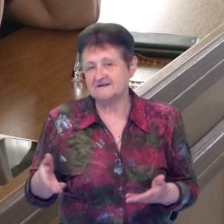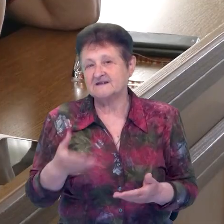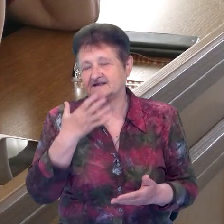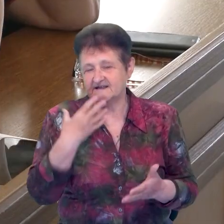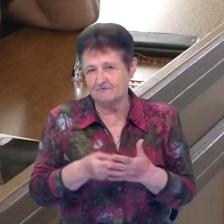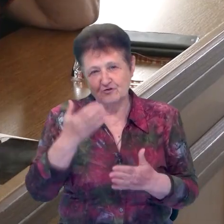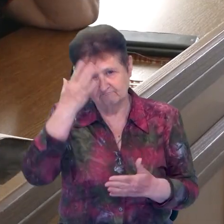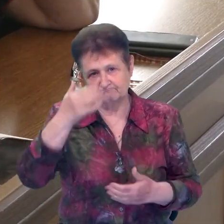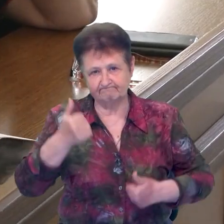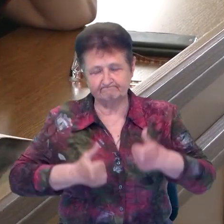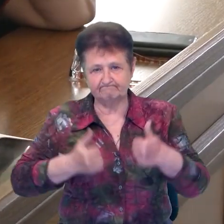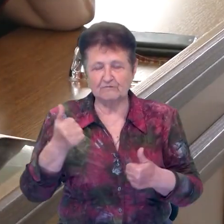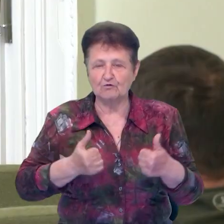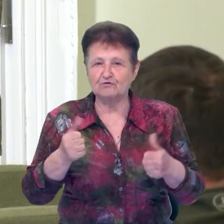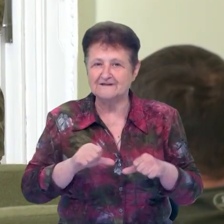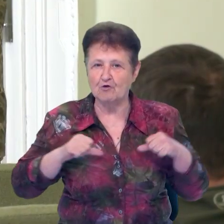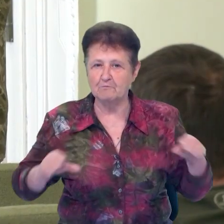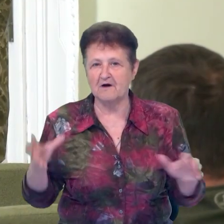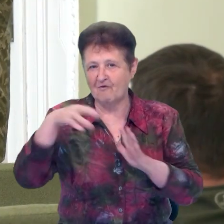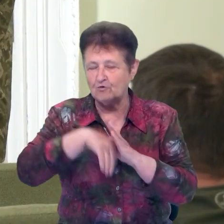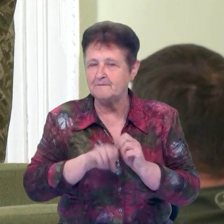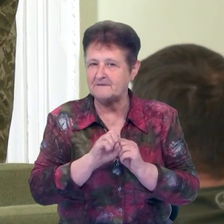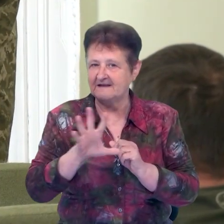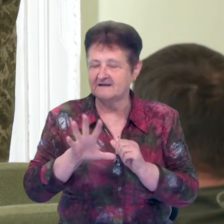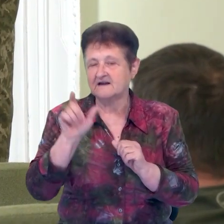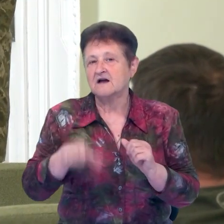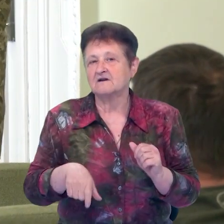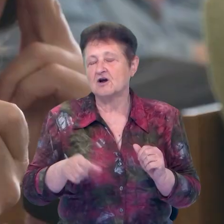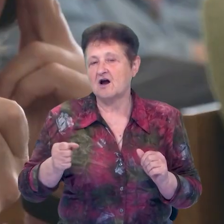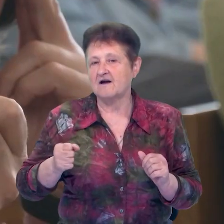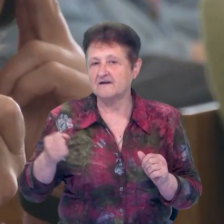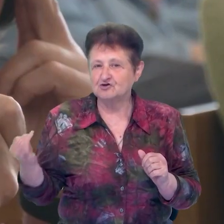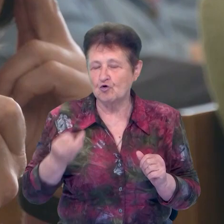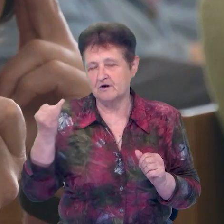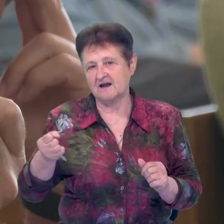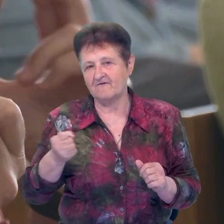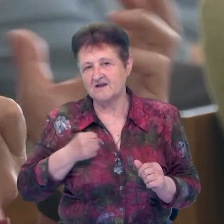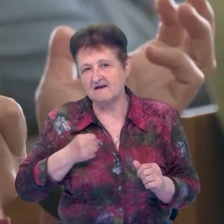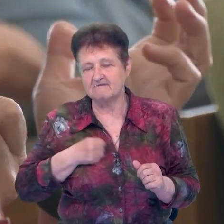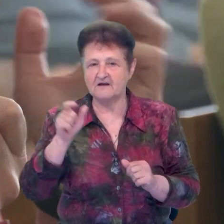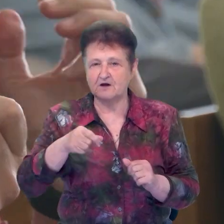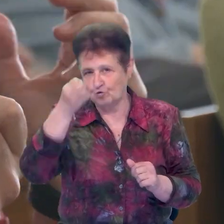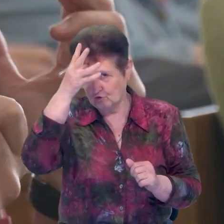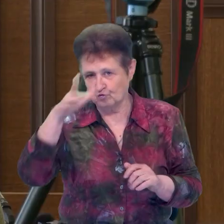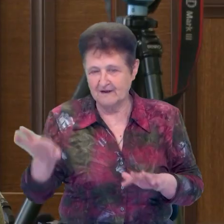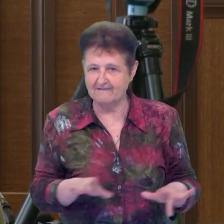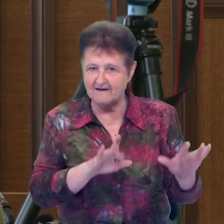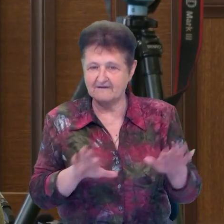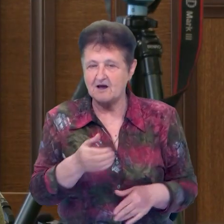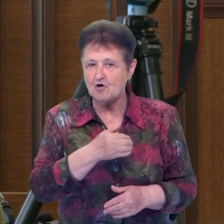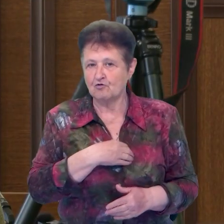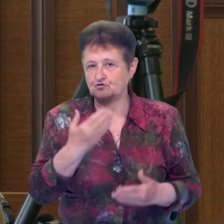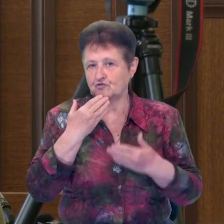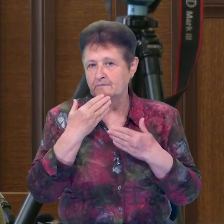конкурсної комісії. Зараз до неї входить 15 людей. Це військові, історики, волонтери, громадські та культурні діячі. Хочу звернути